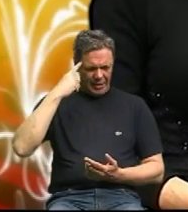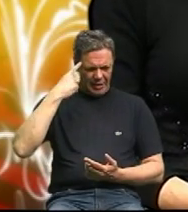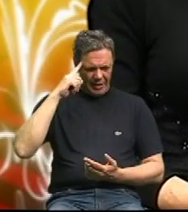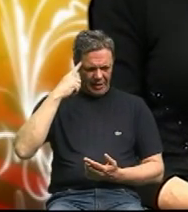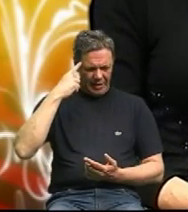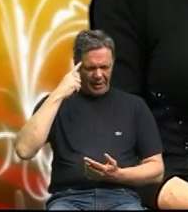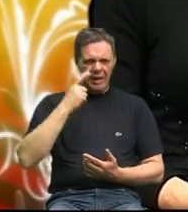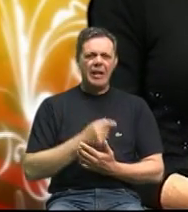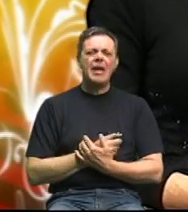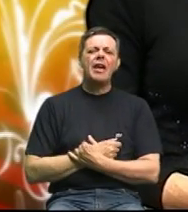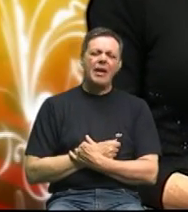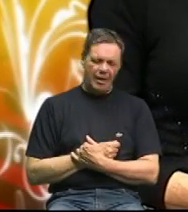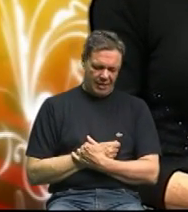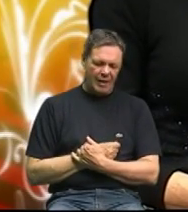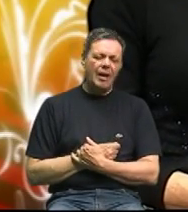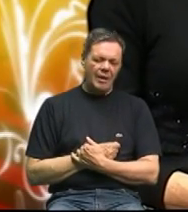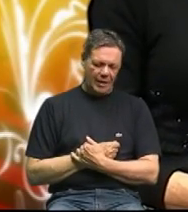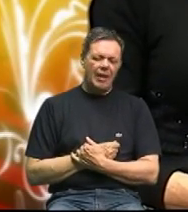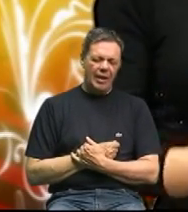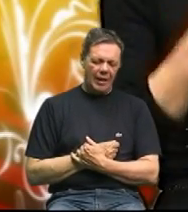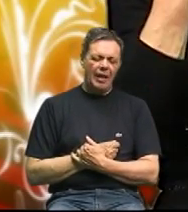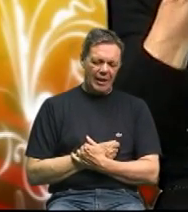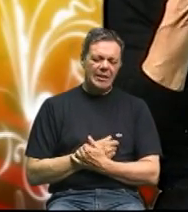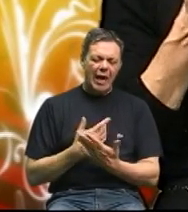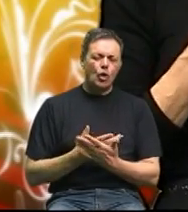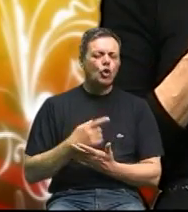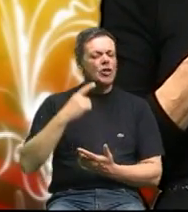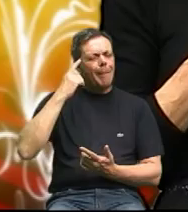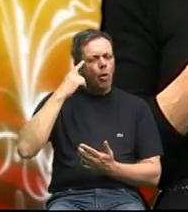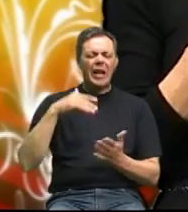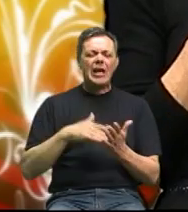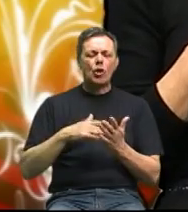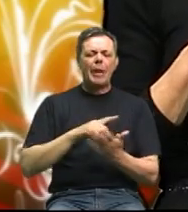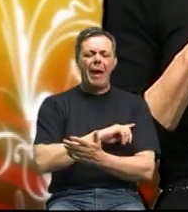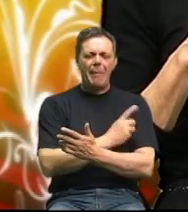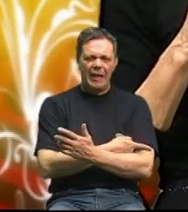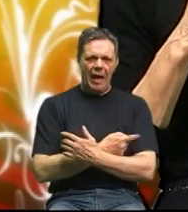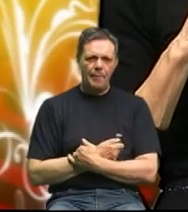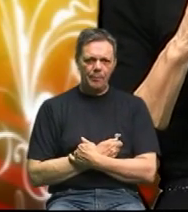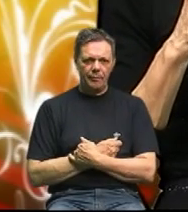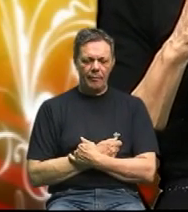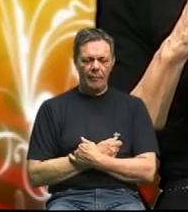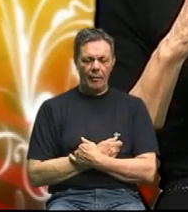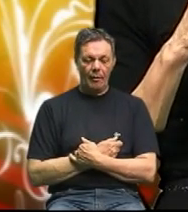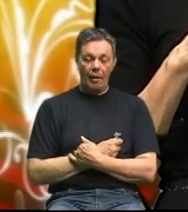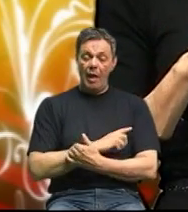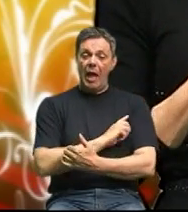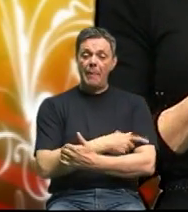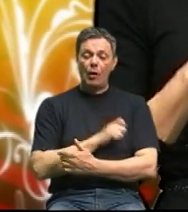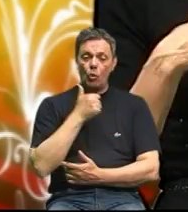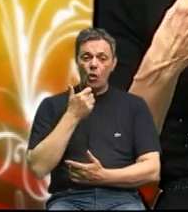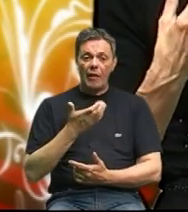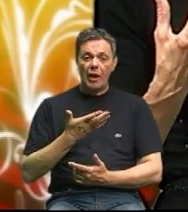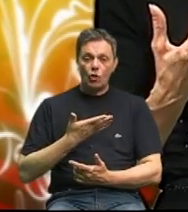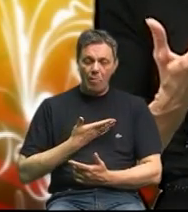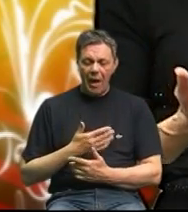energiju energiju da i za mozak treba energija i energiju čovjek dobije kad se